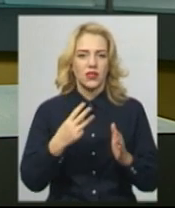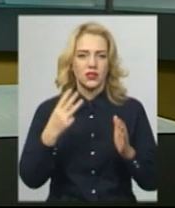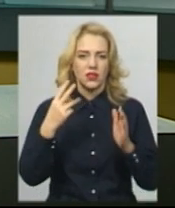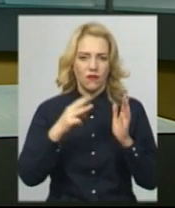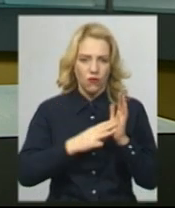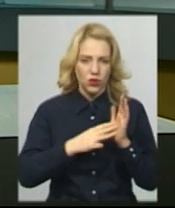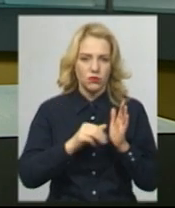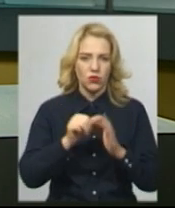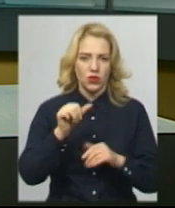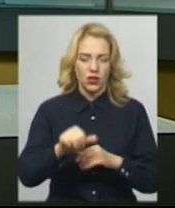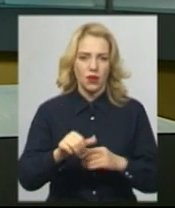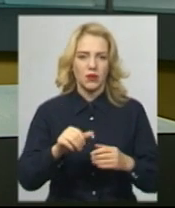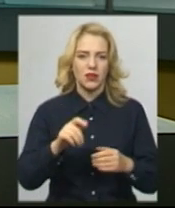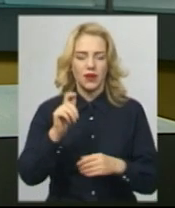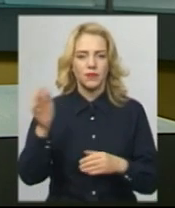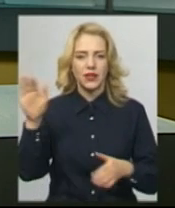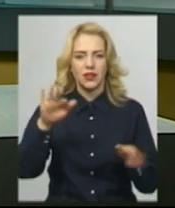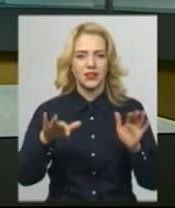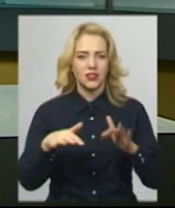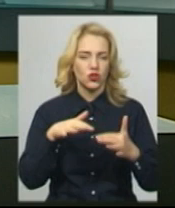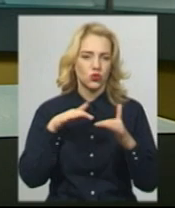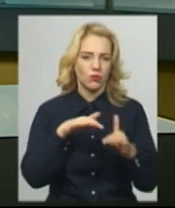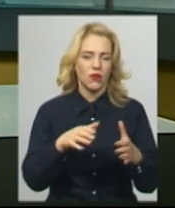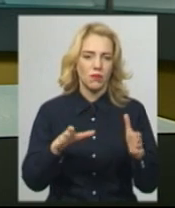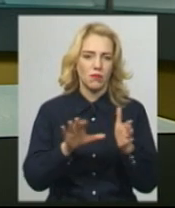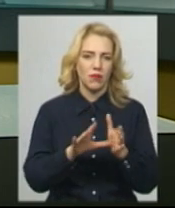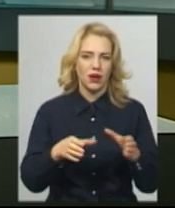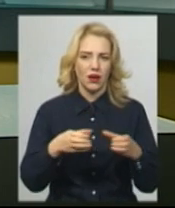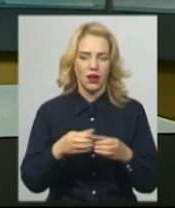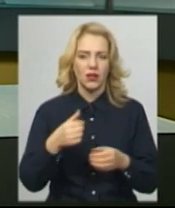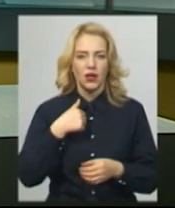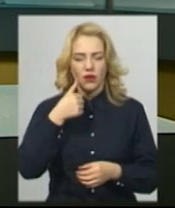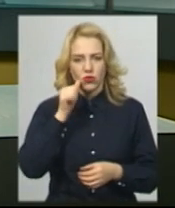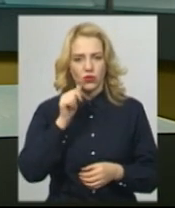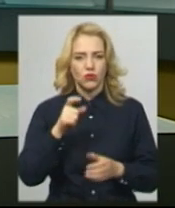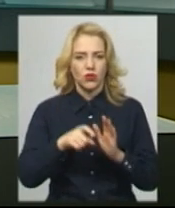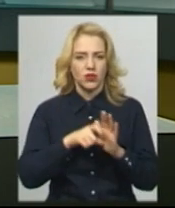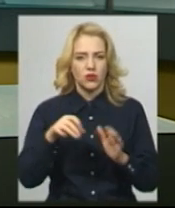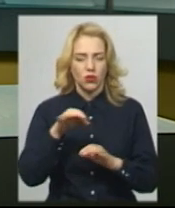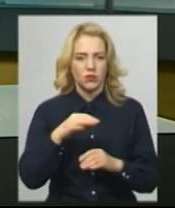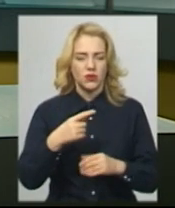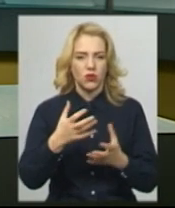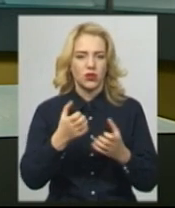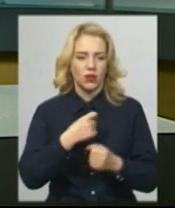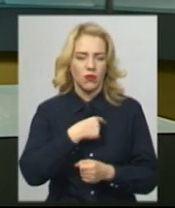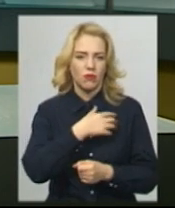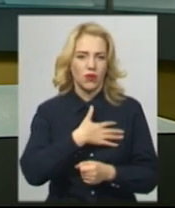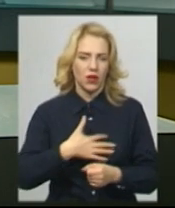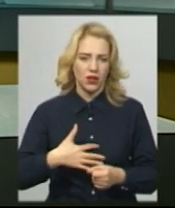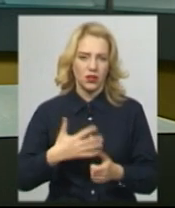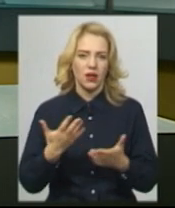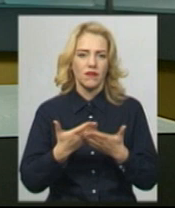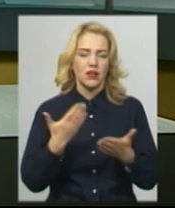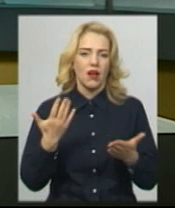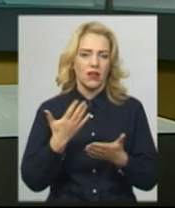бригаді. Вчора, 11 грудня, поблизу Новотроїцького Донецької області він отримав вогнепальне поранення, від якого загинув. За